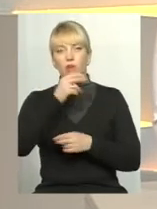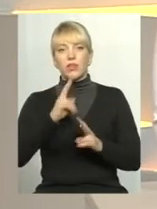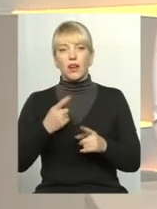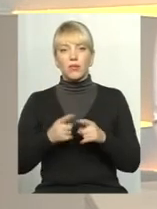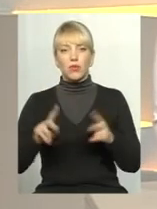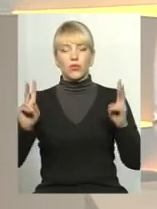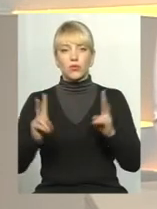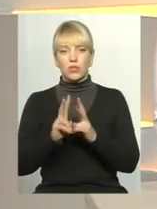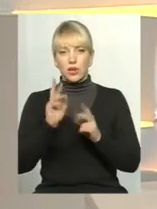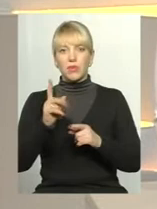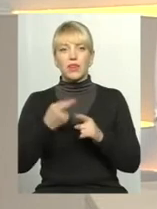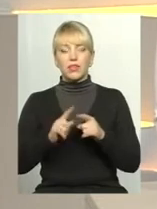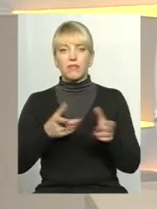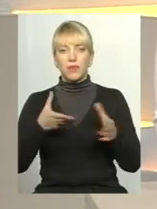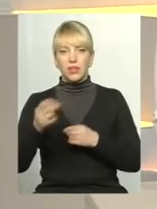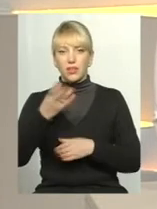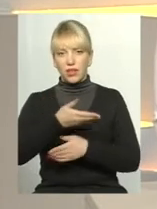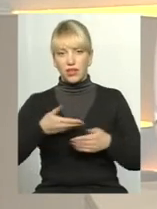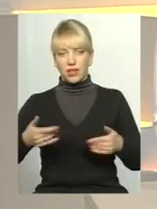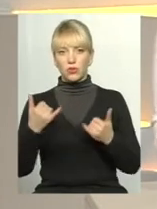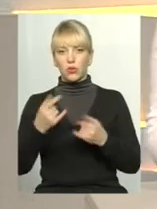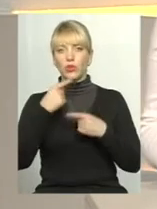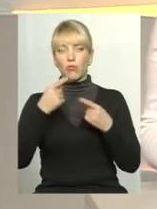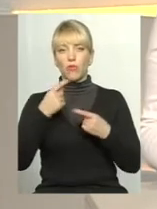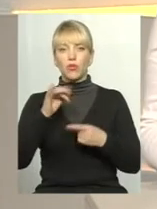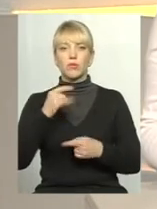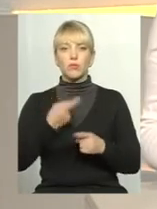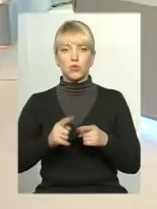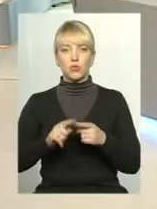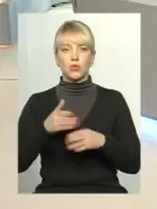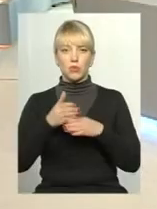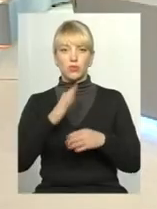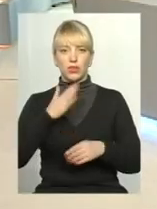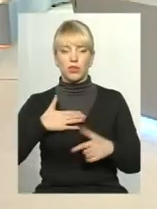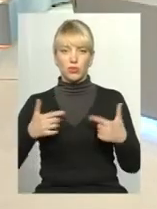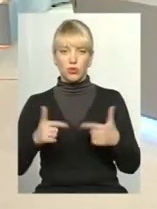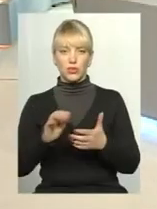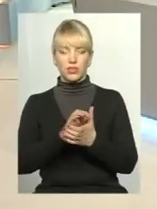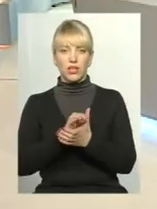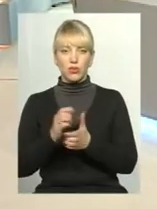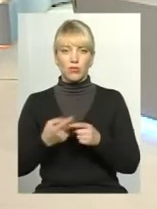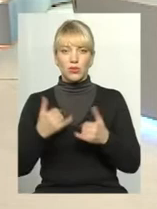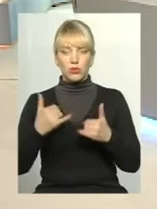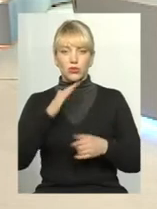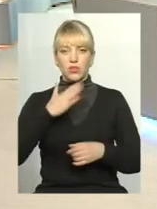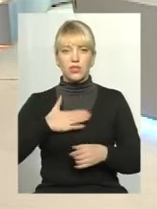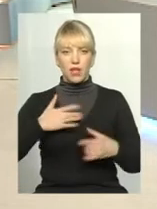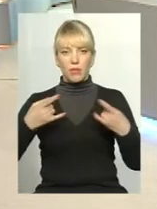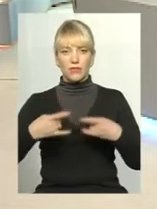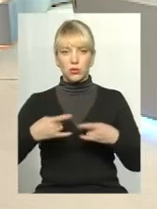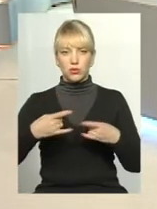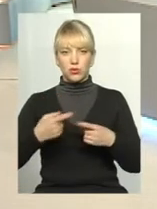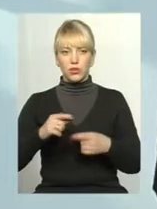зустрінемо, як це вплине на нас. Сьогодні поговоримо і допоможуть нам у цьому наші гості. Знайомте, сьогодні з нами у студії